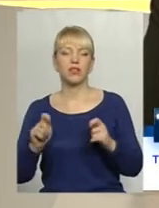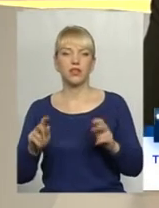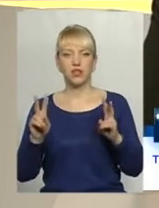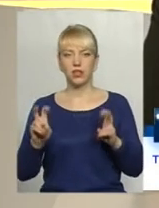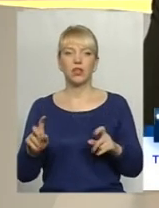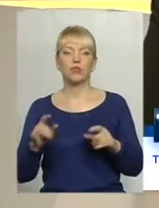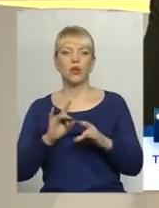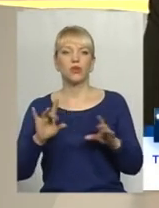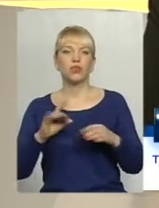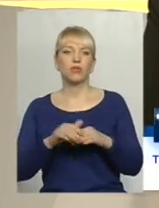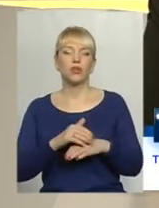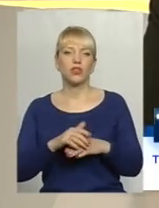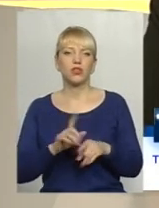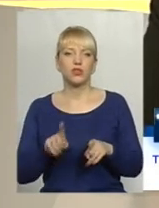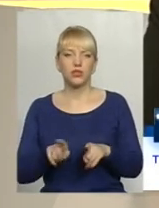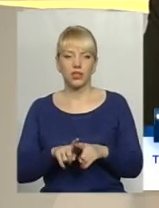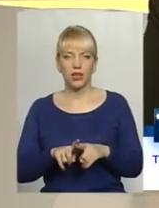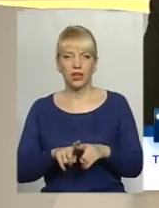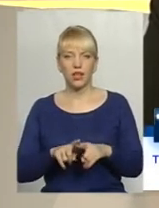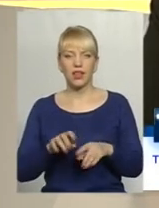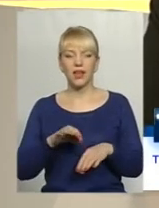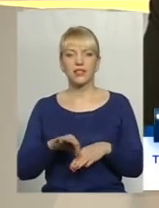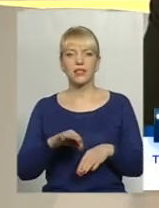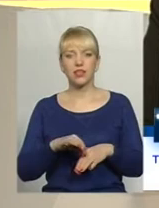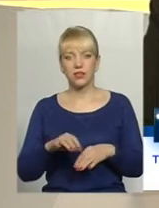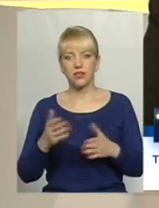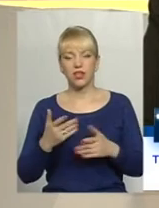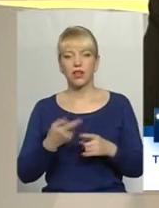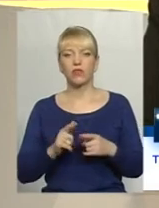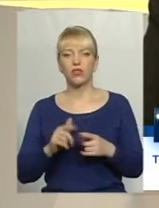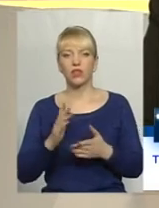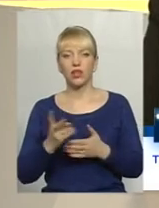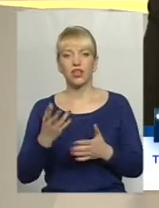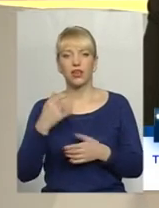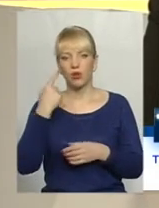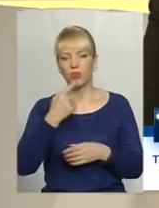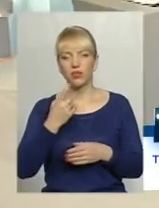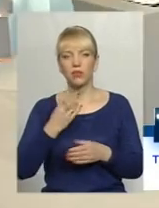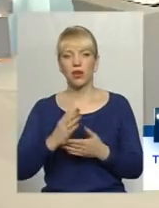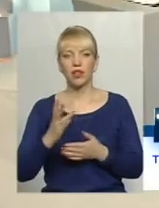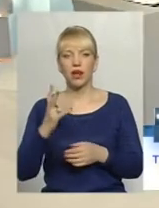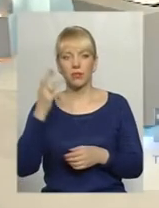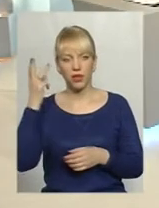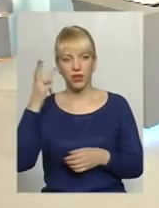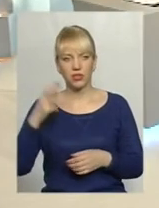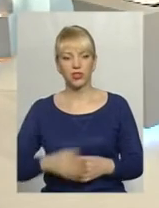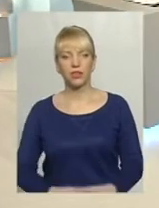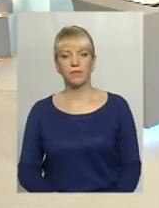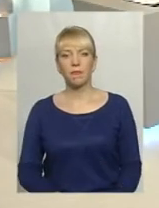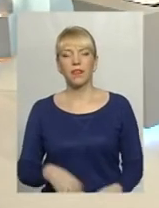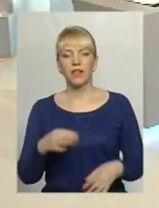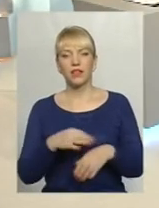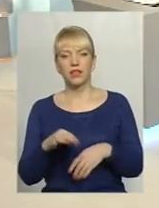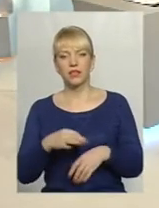що ж це таке насильство, яке воно є, яке обличчя воно має на Хмельниччині? Насамперед, насильство,